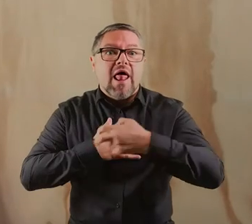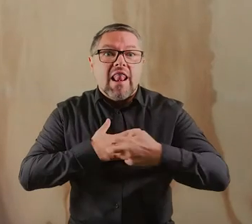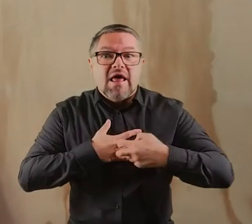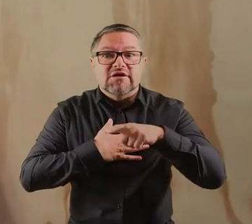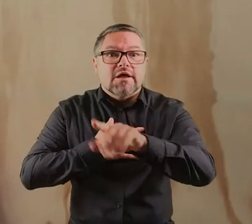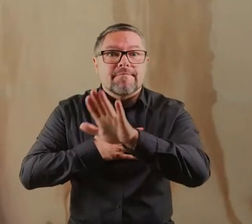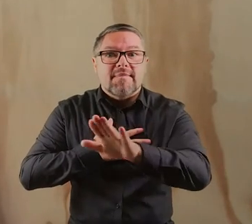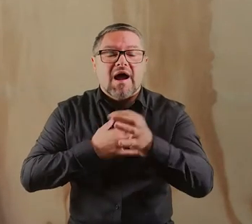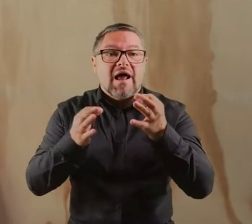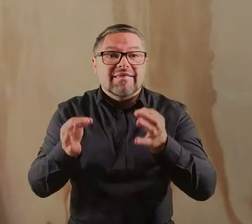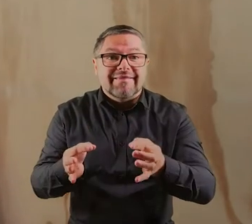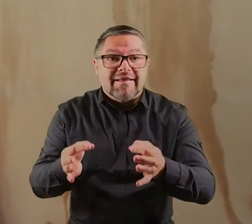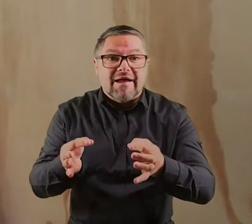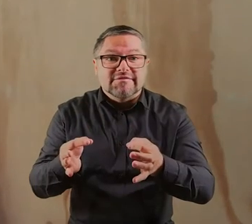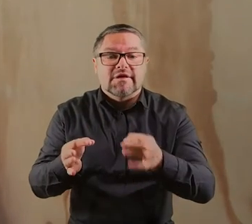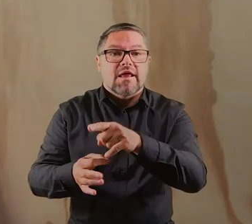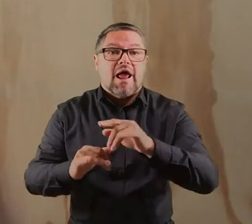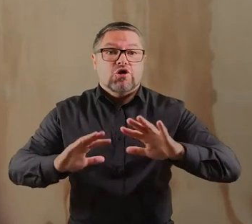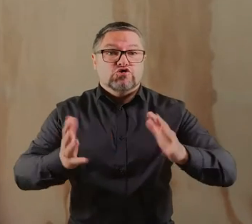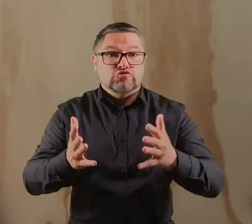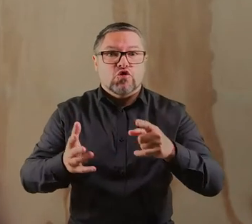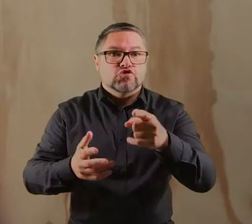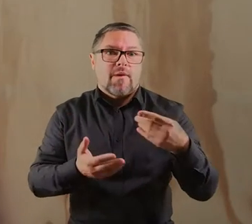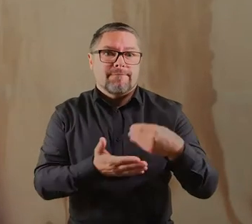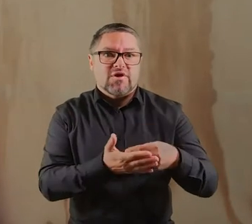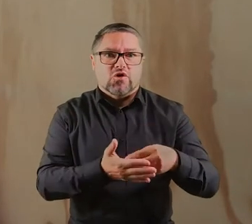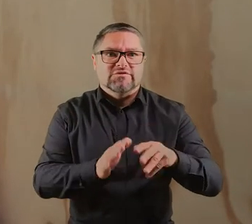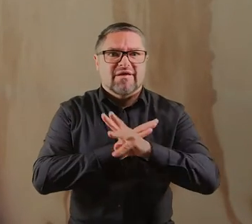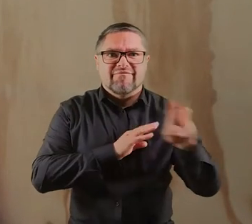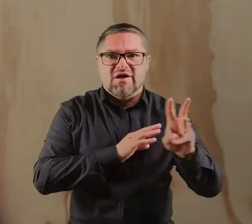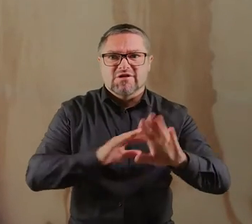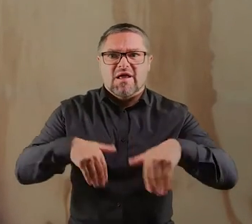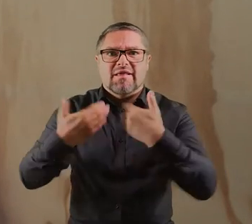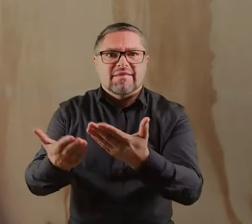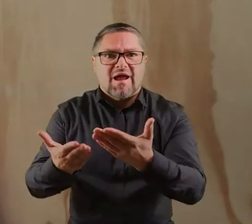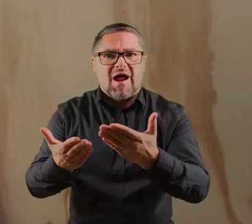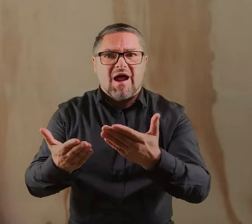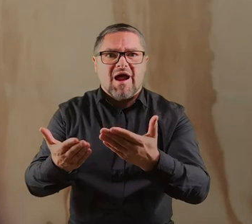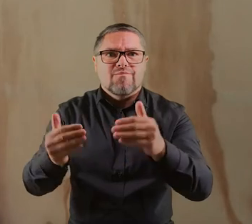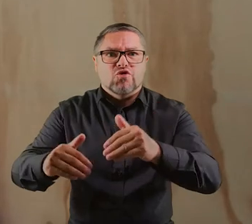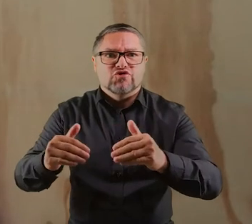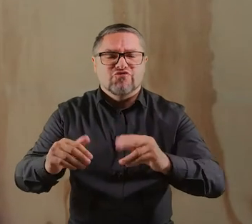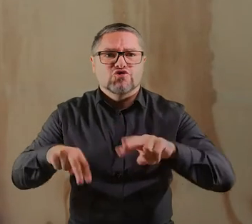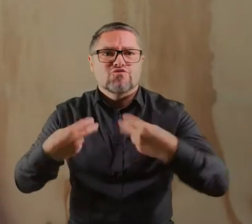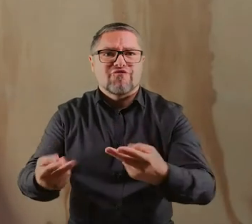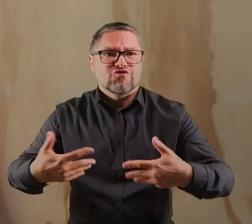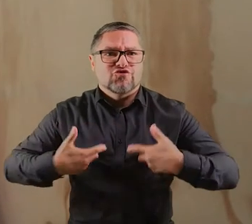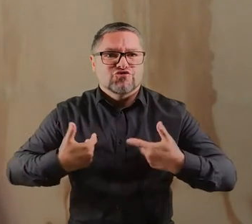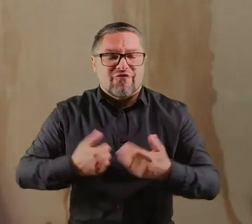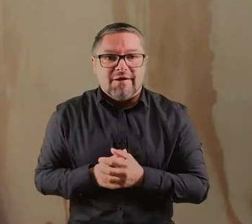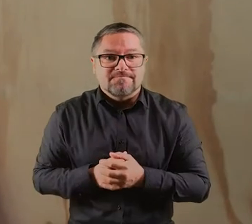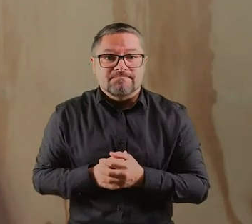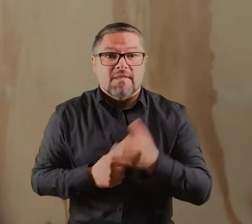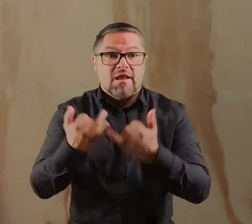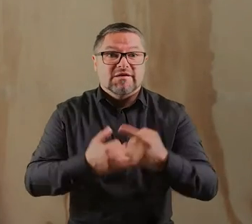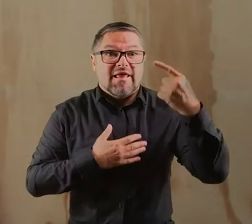na jakim etapie leczenia obecnie się znajduje oraz w jaki sposób Państwa fundusze mogą pomóc mu w powrocie do zdrowia. Jeśli